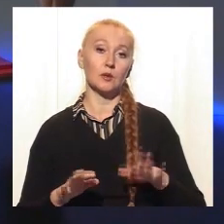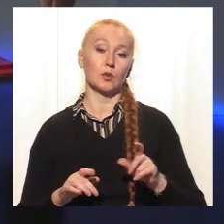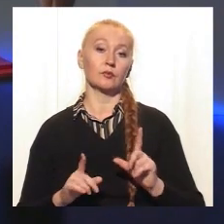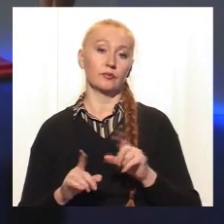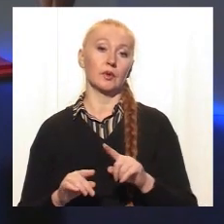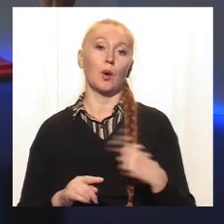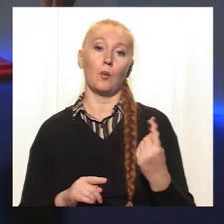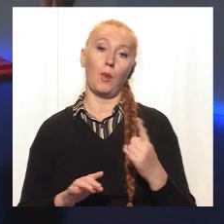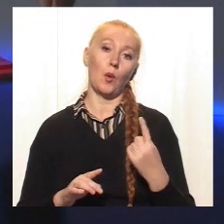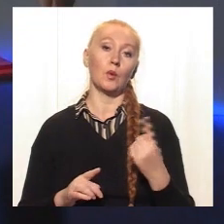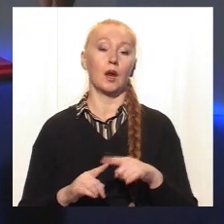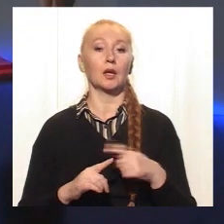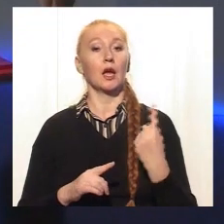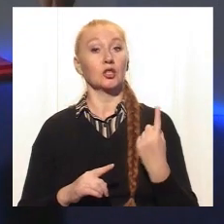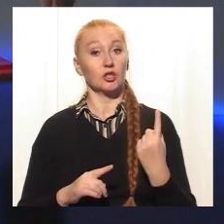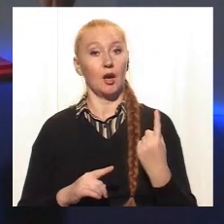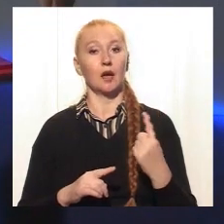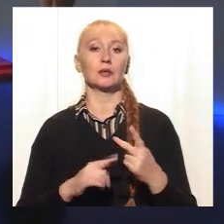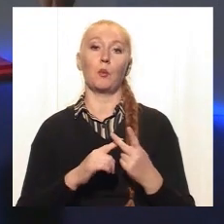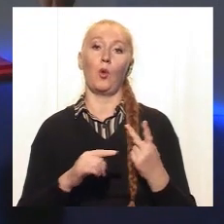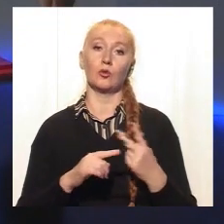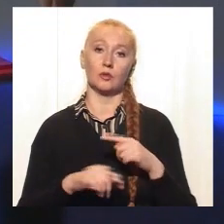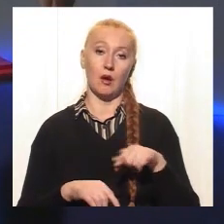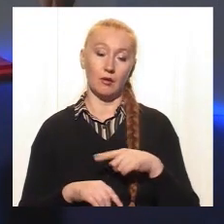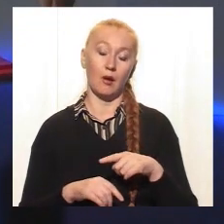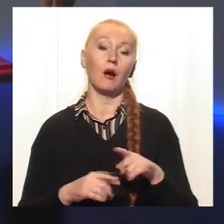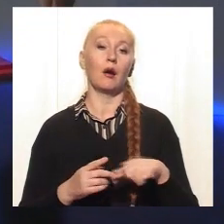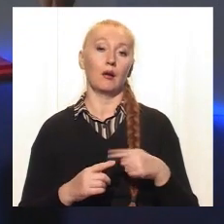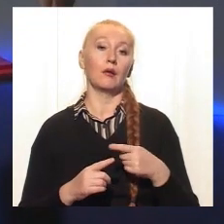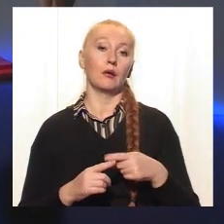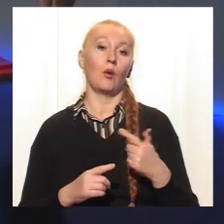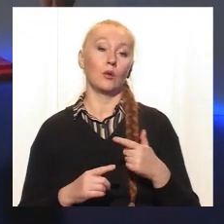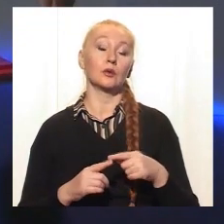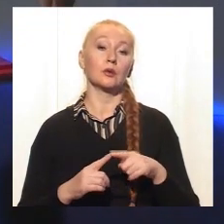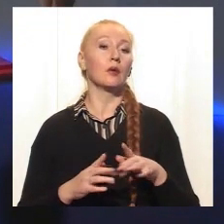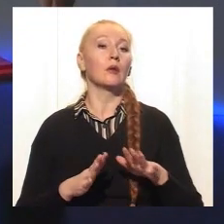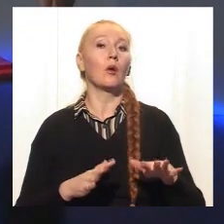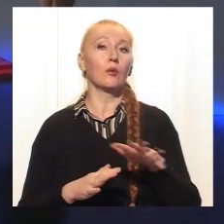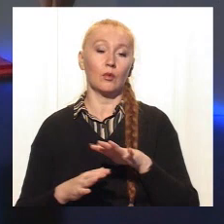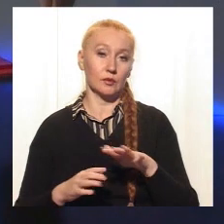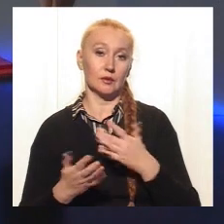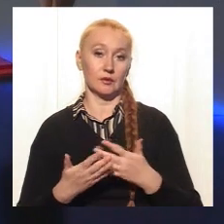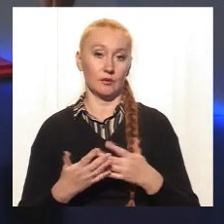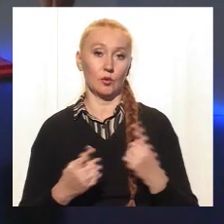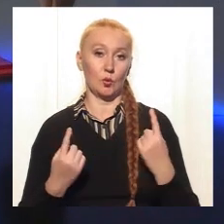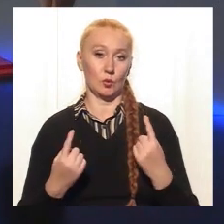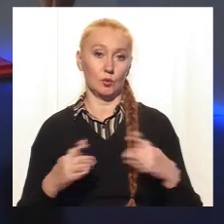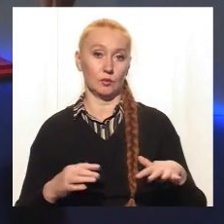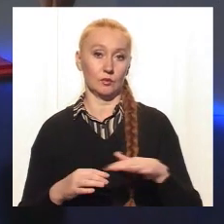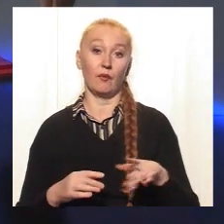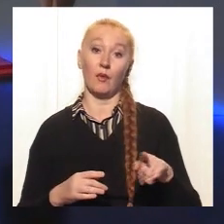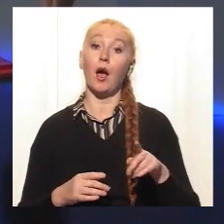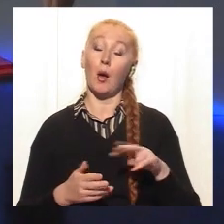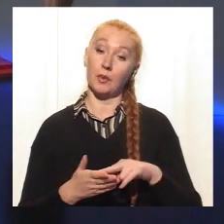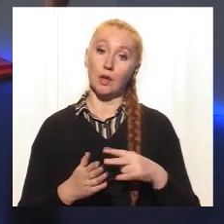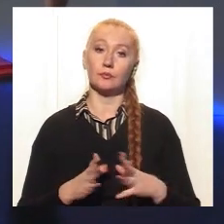і погуляти вже час, повтора, два, не по якійсь там украничній території, а по території з великою. Чи